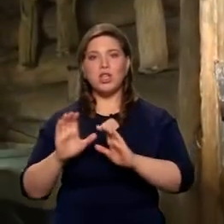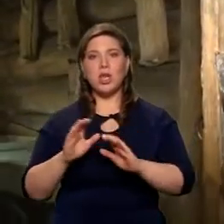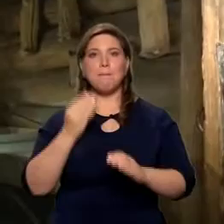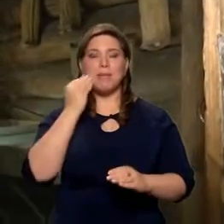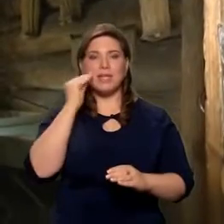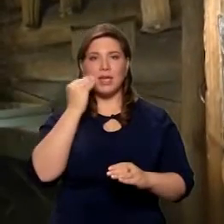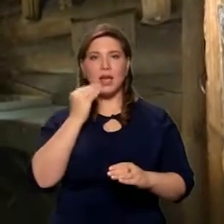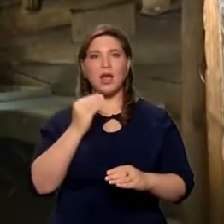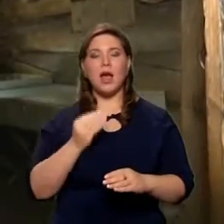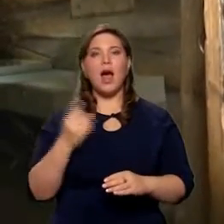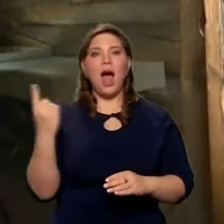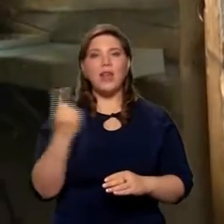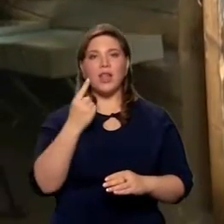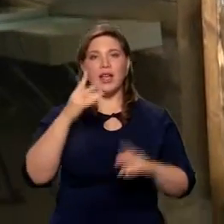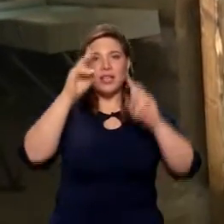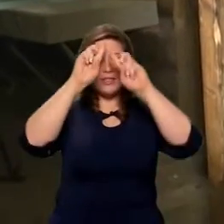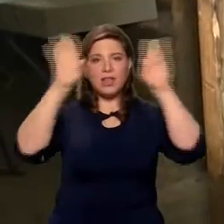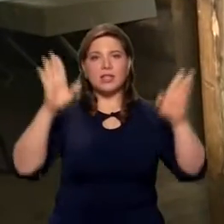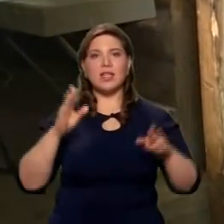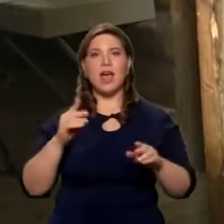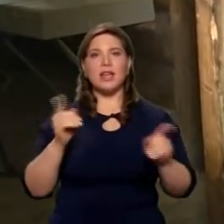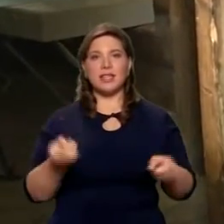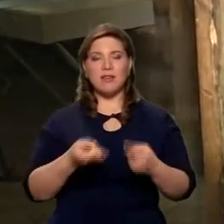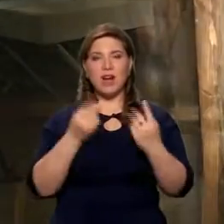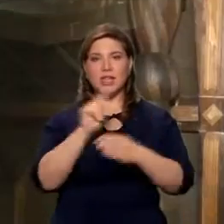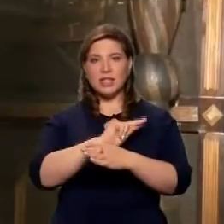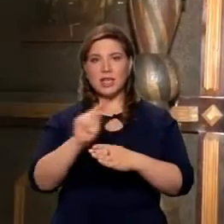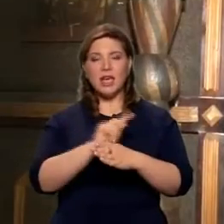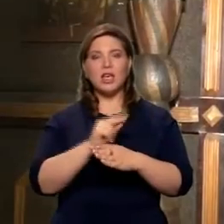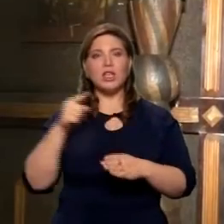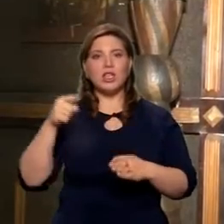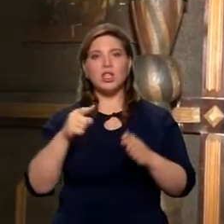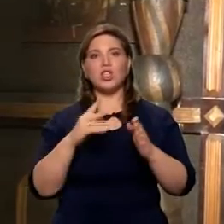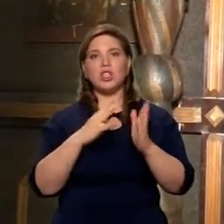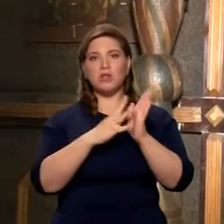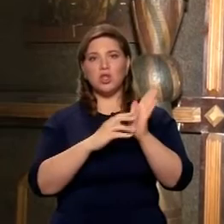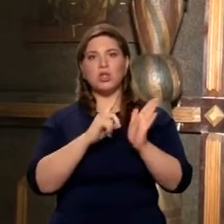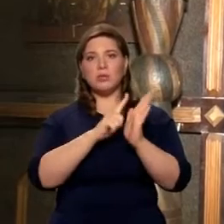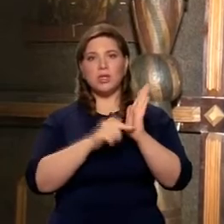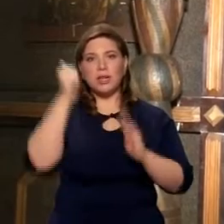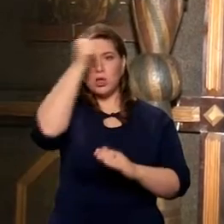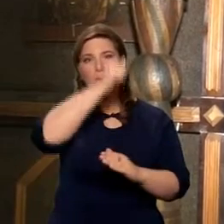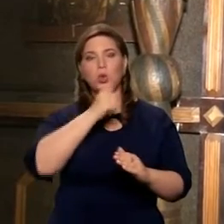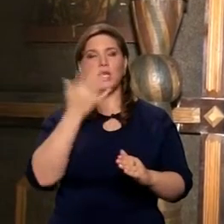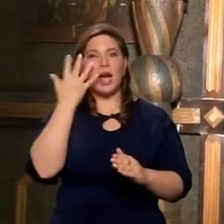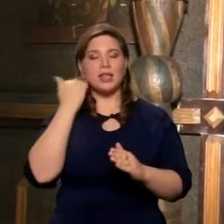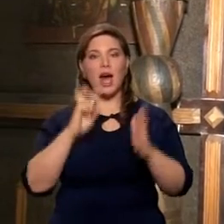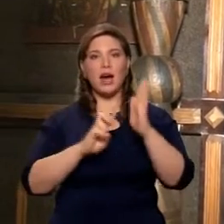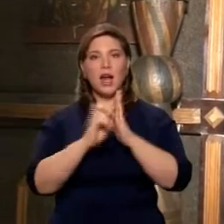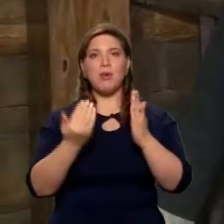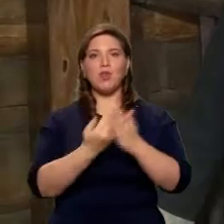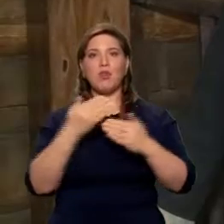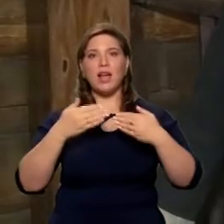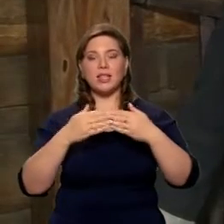одна из самых известных реставраций, она была в 1970-е годы, когда здание практически вновь открыли для